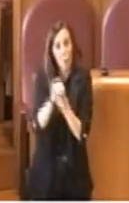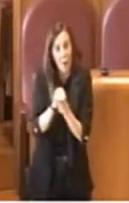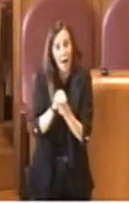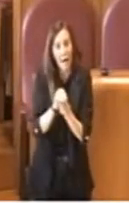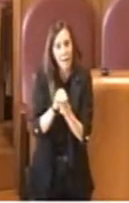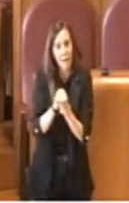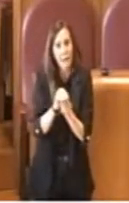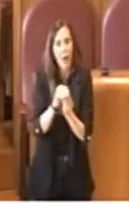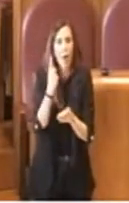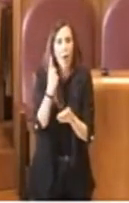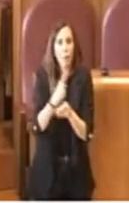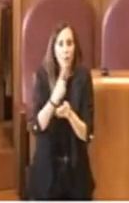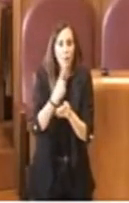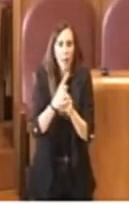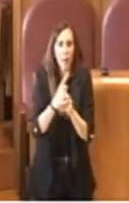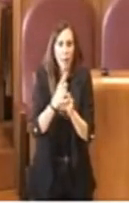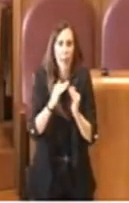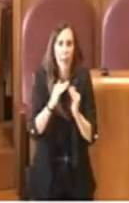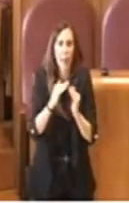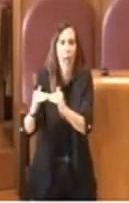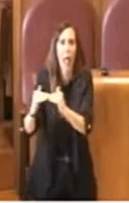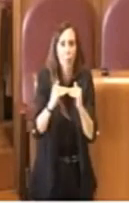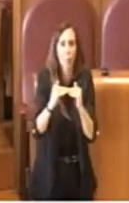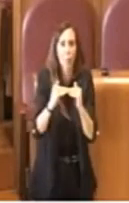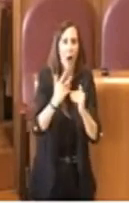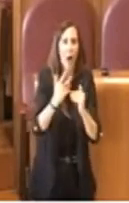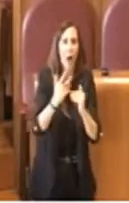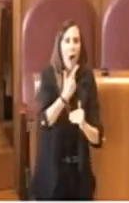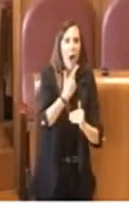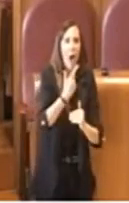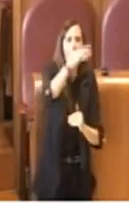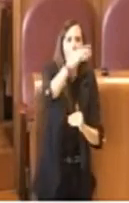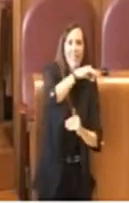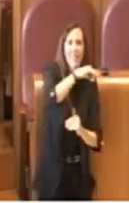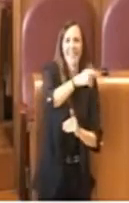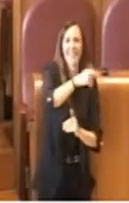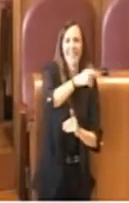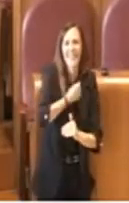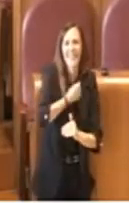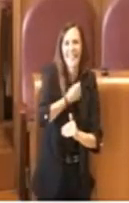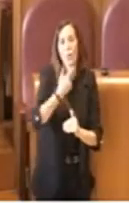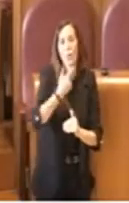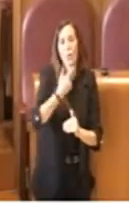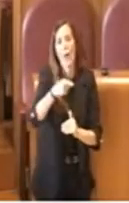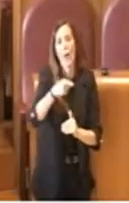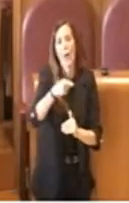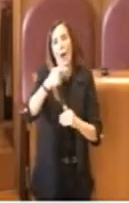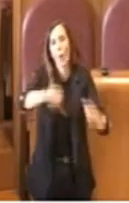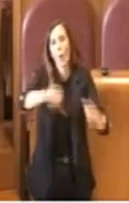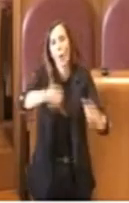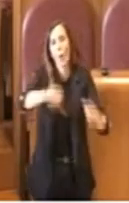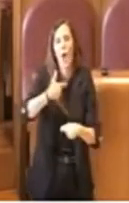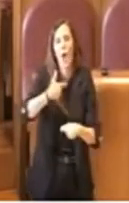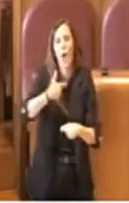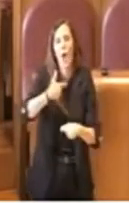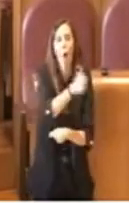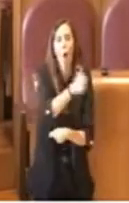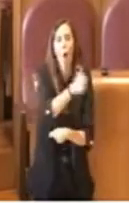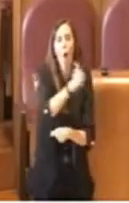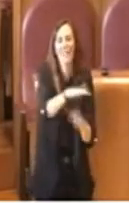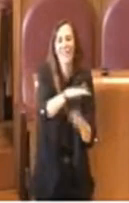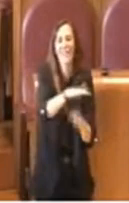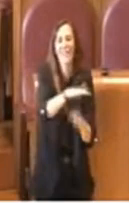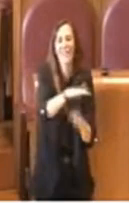equa tra le utenze condominali e le utenze singole. Quindi in realtà a conti fatti per ogni famiglia presente in un contesto